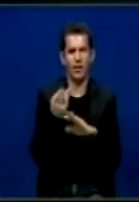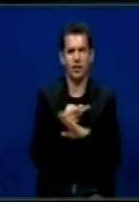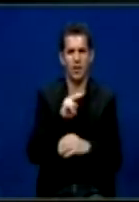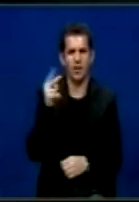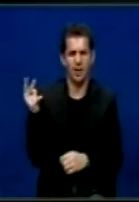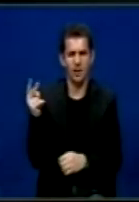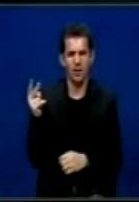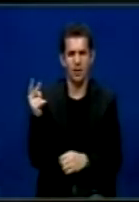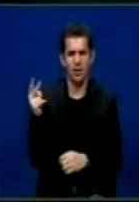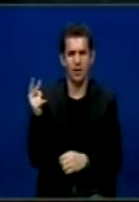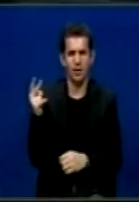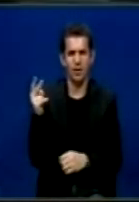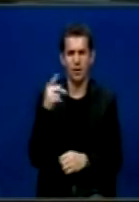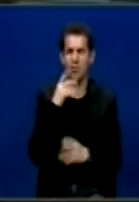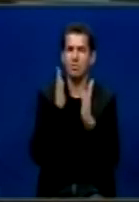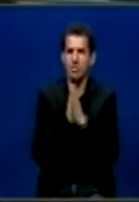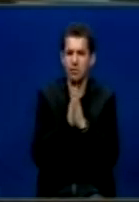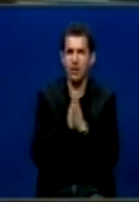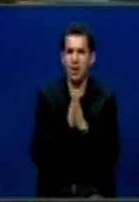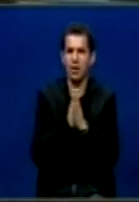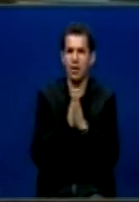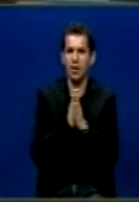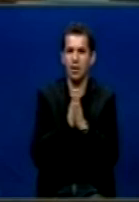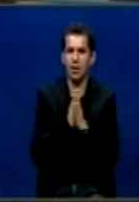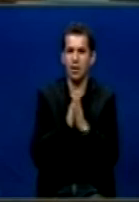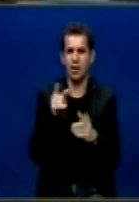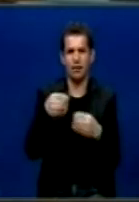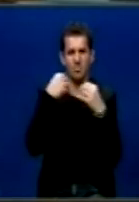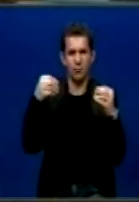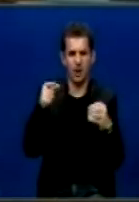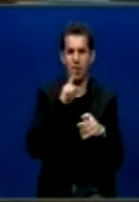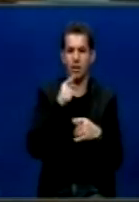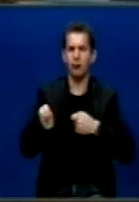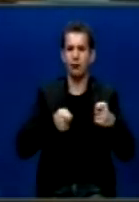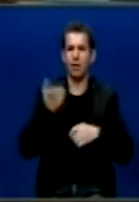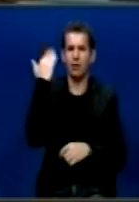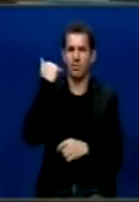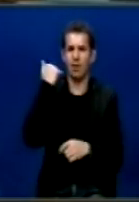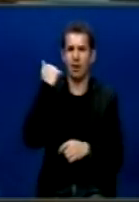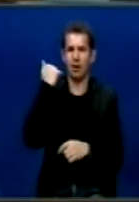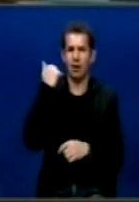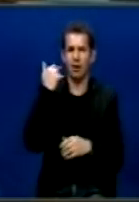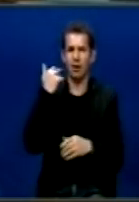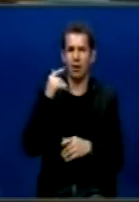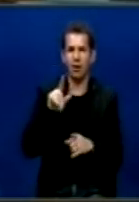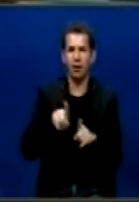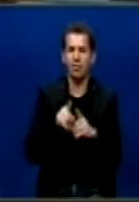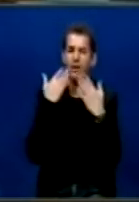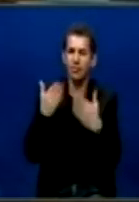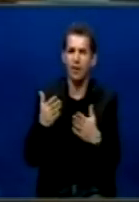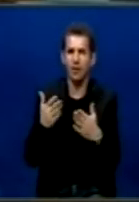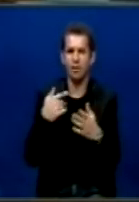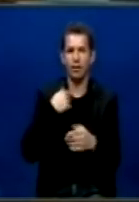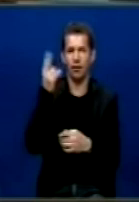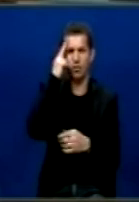dhe adresojë flamurit në të cilin ashtë administrua Kosovën e atëko. Falimderit, Zotë Klotar, po mendoj që i